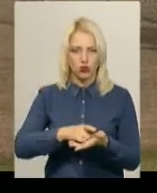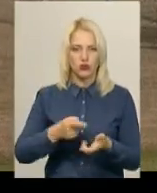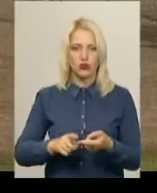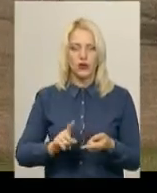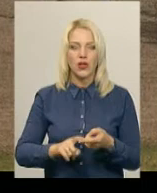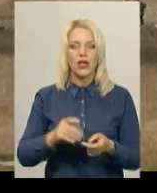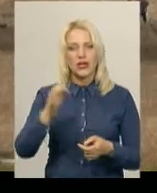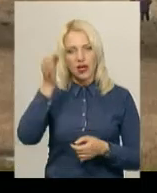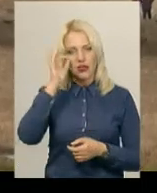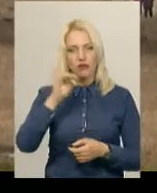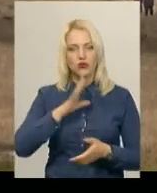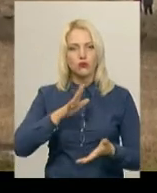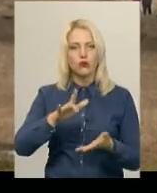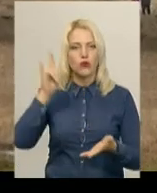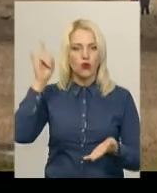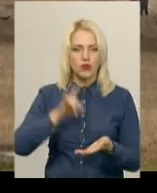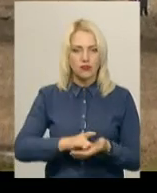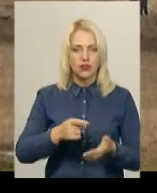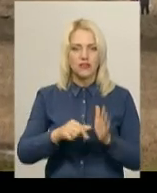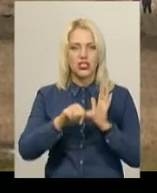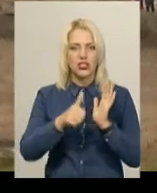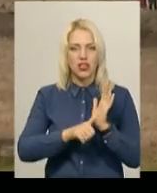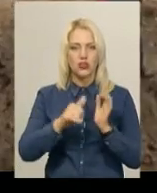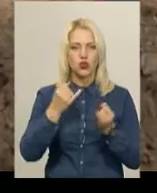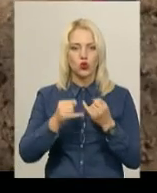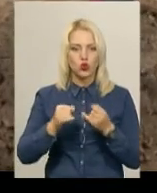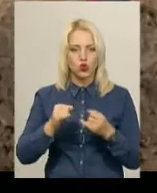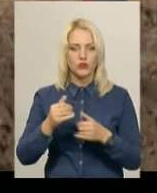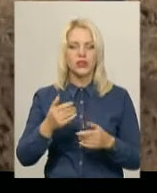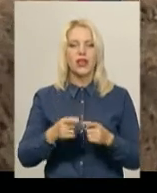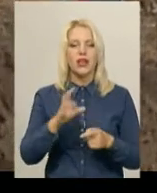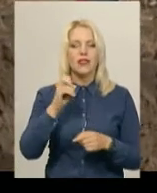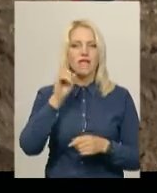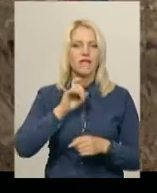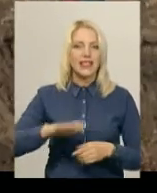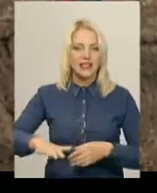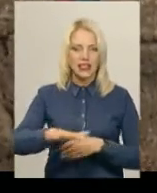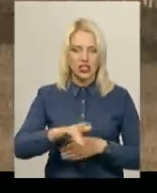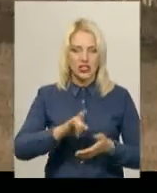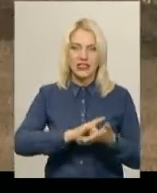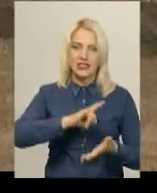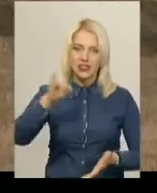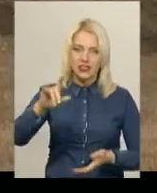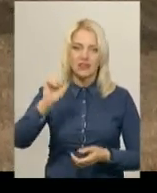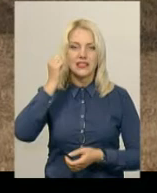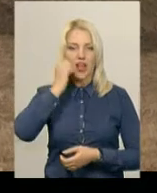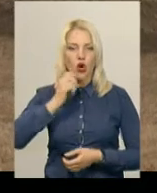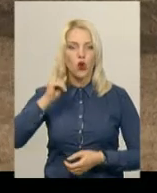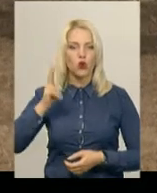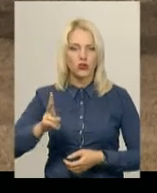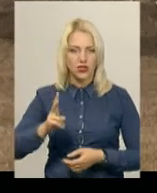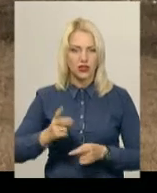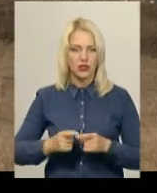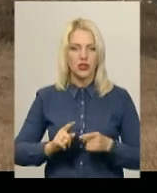розбився 16 жовтня близько 17-ї години на Вінниччині. Злетів він з аеродрому у Старокостянтиної, повідомив